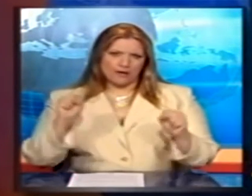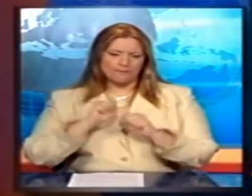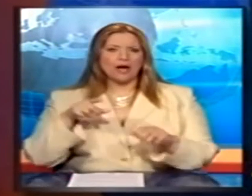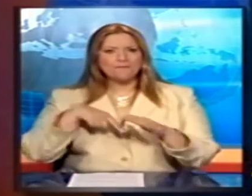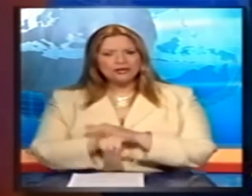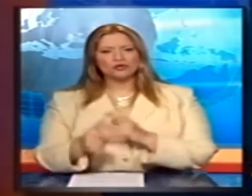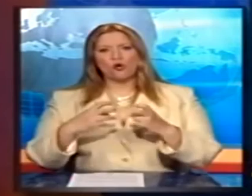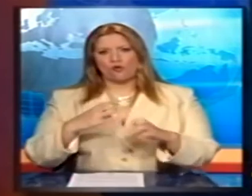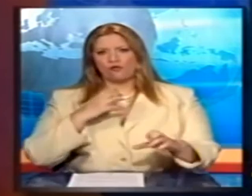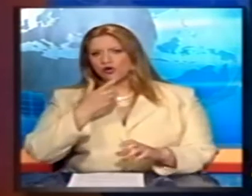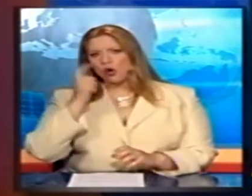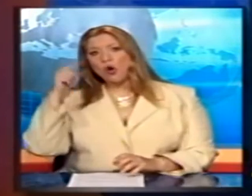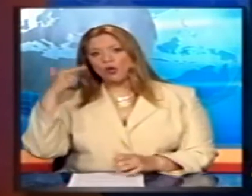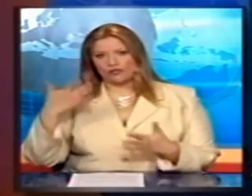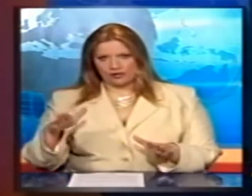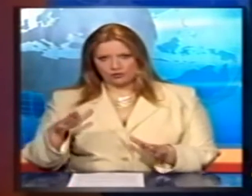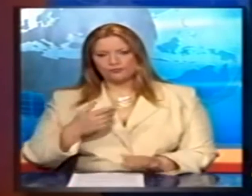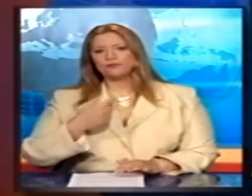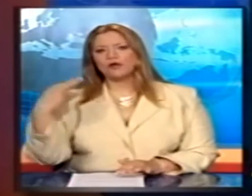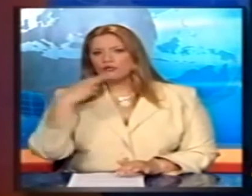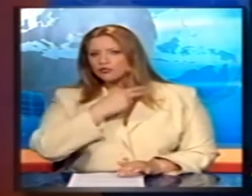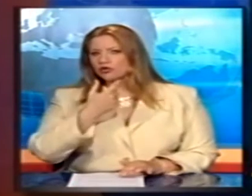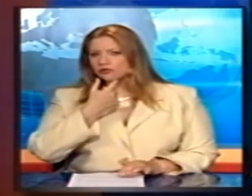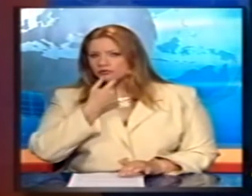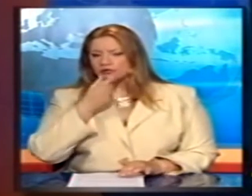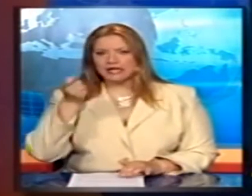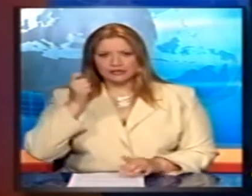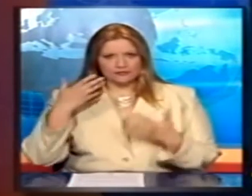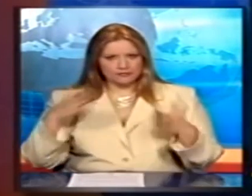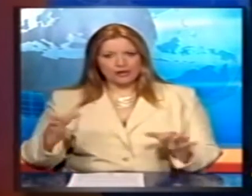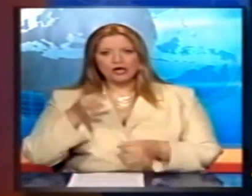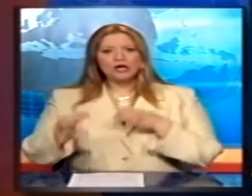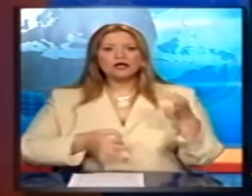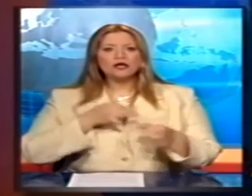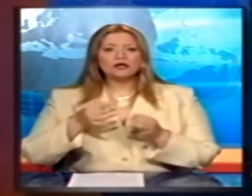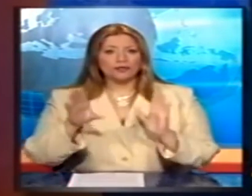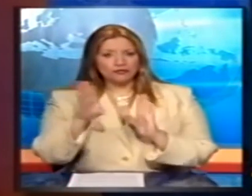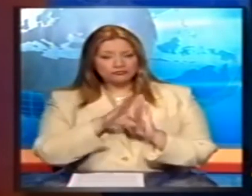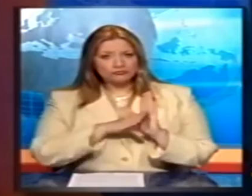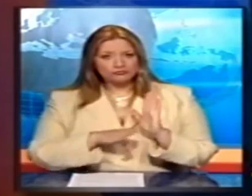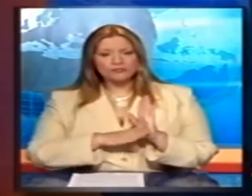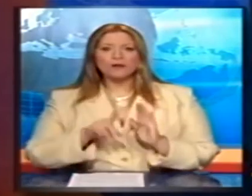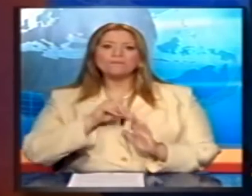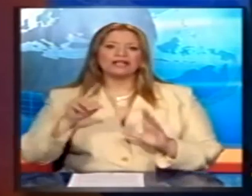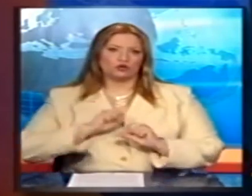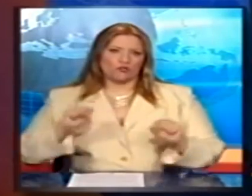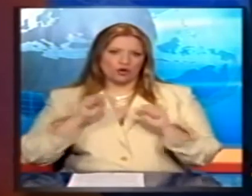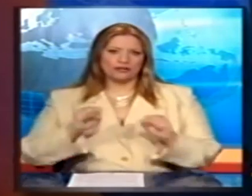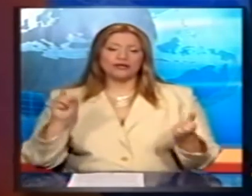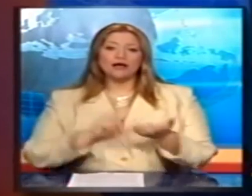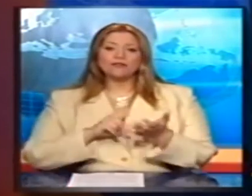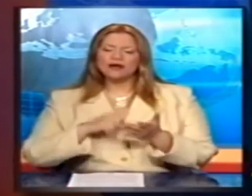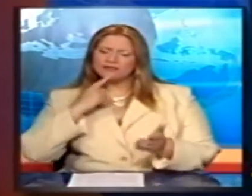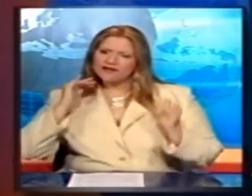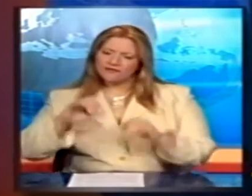επιθέσεις στο μετρό και σε ελευφορείο του Λονδίνου Ο Βρετανός Πρωθυπουργός των Ιμπλε σε συνέντευξη τύπου για τα νέα αντιτρομοκρατικά μέτρα δήλωσε ότι δεν